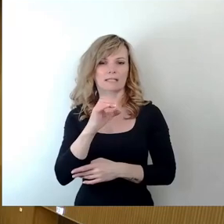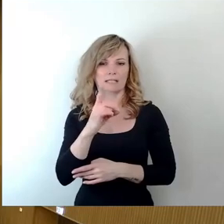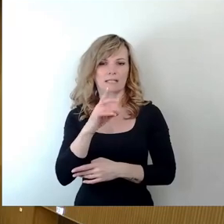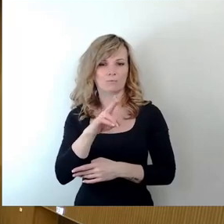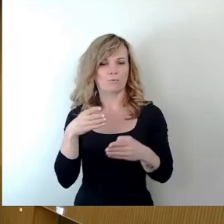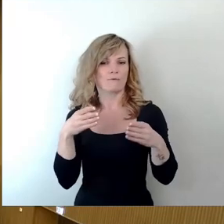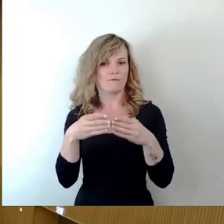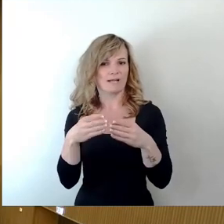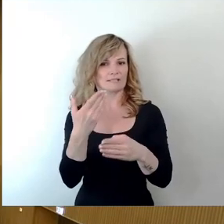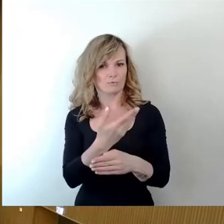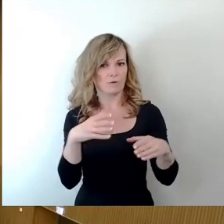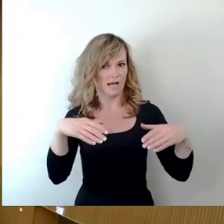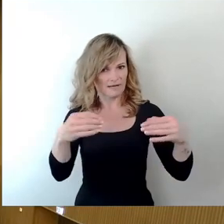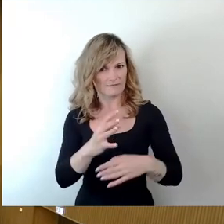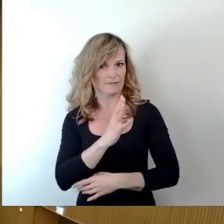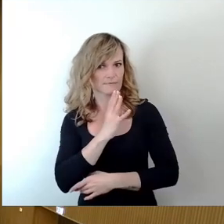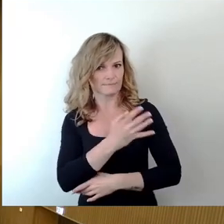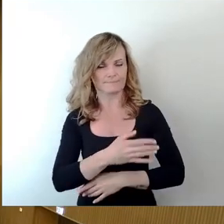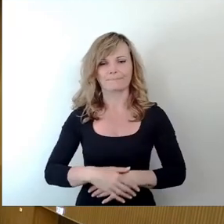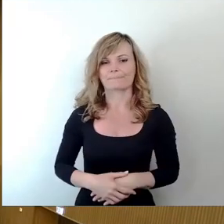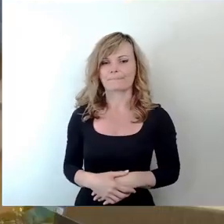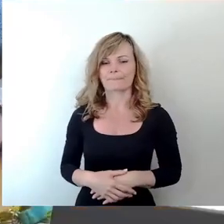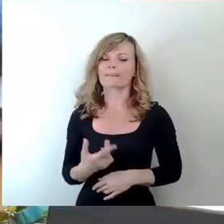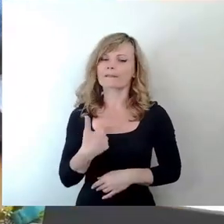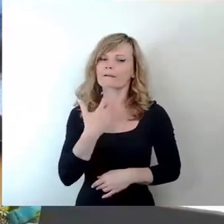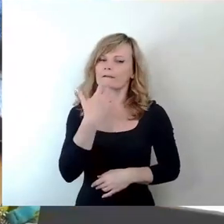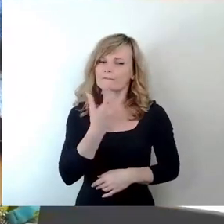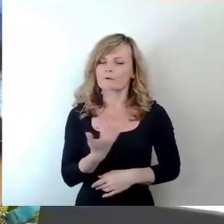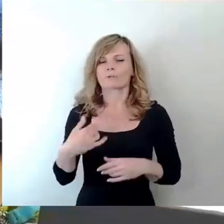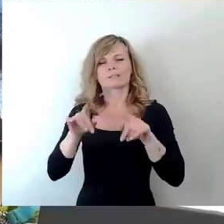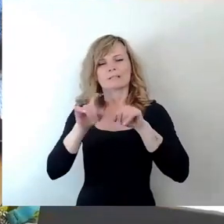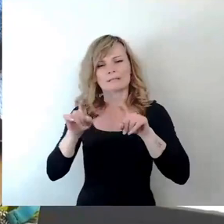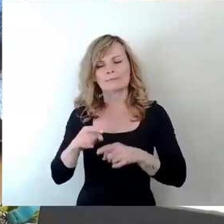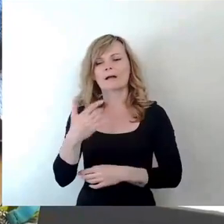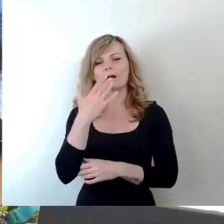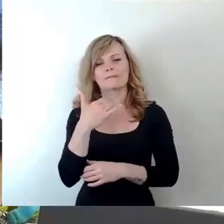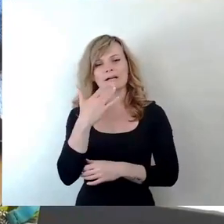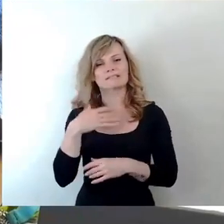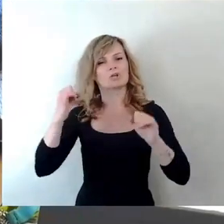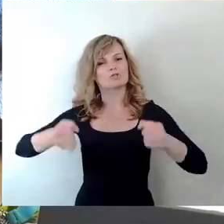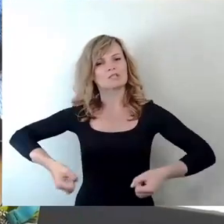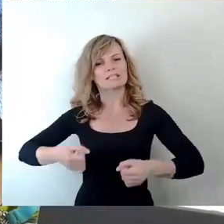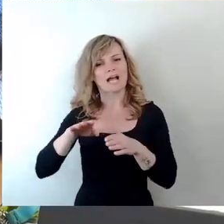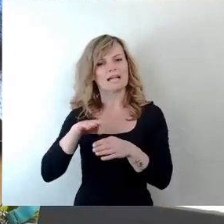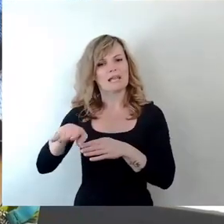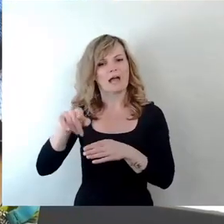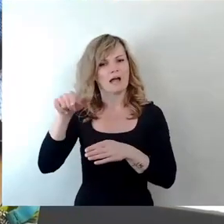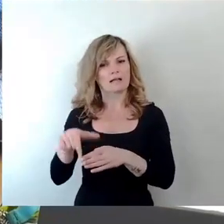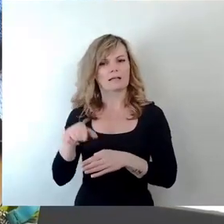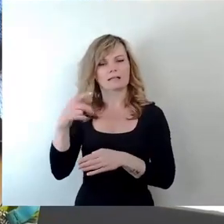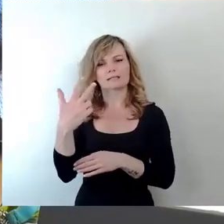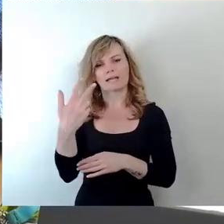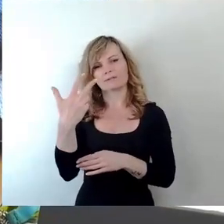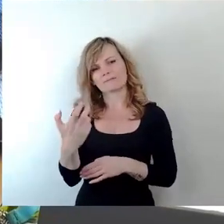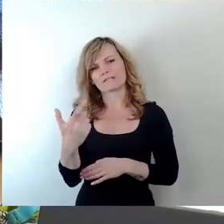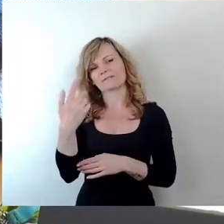Ich bitte darum, dass wir die Themen Wasserskianlage, das ist einmal die 23 24, dass wir